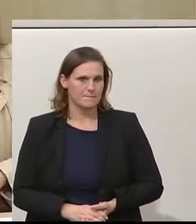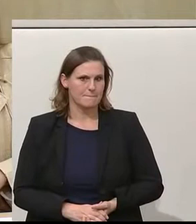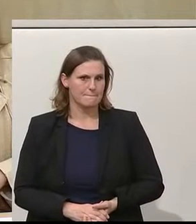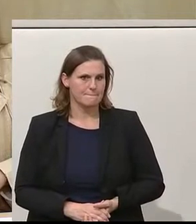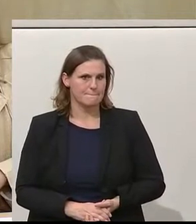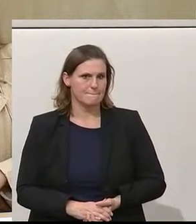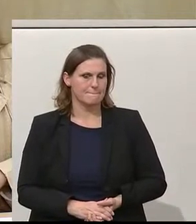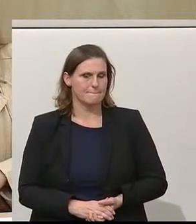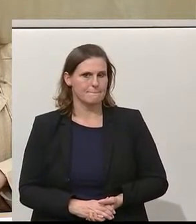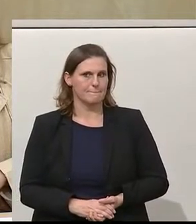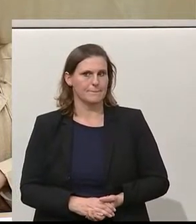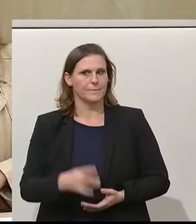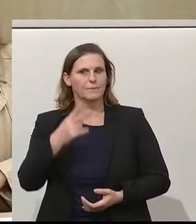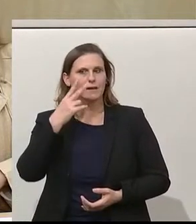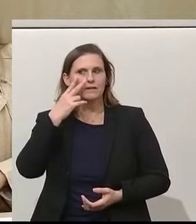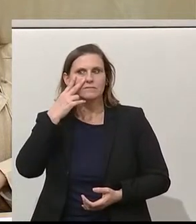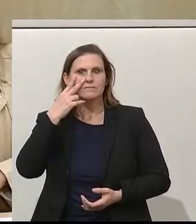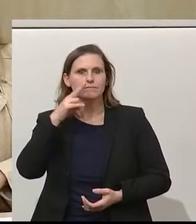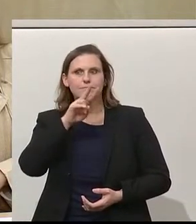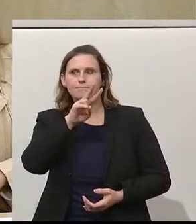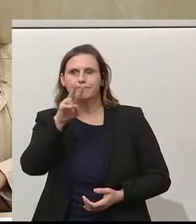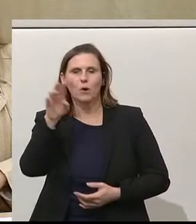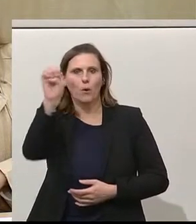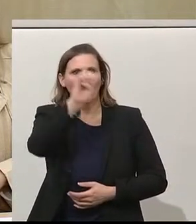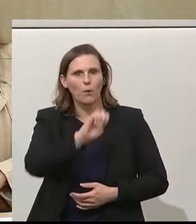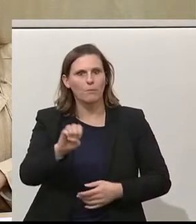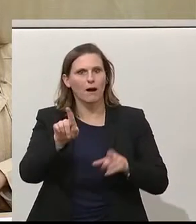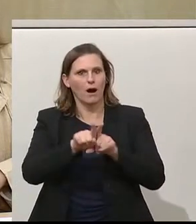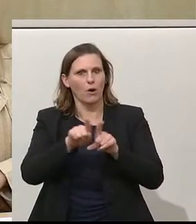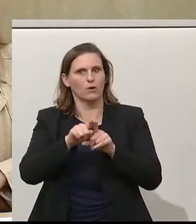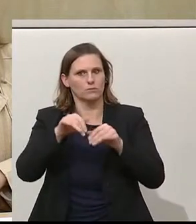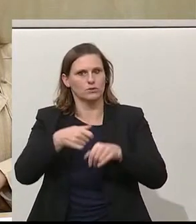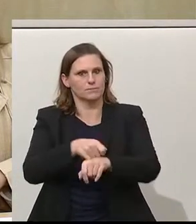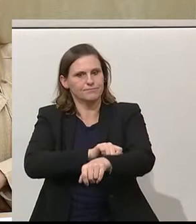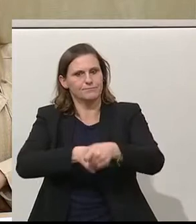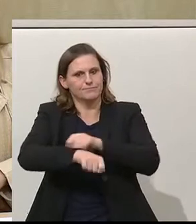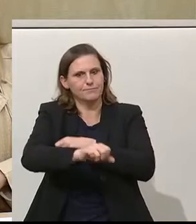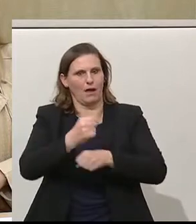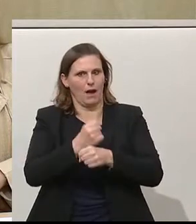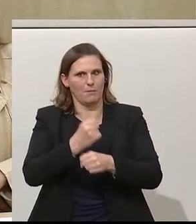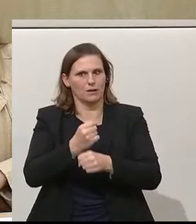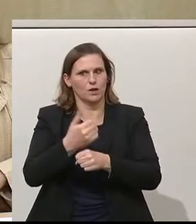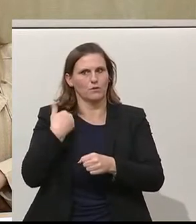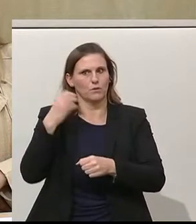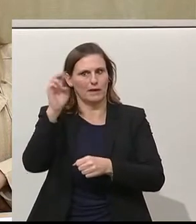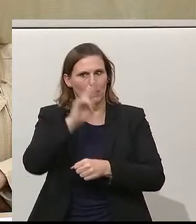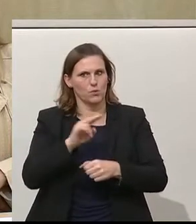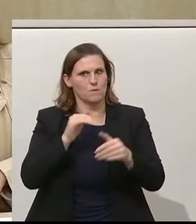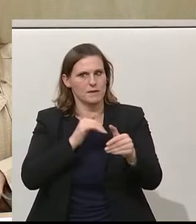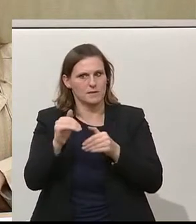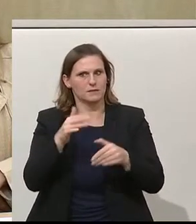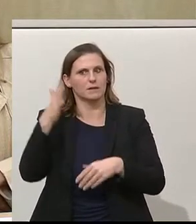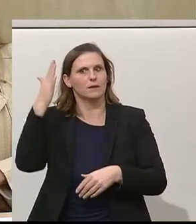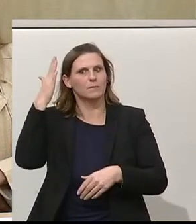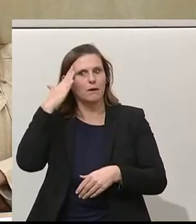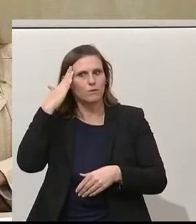Ein Blick auf die europäische Ebene zeigt, dass wir auch hier intensiv an die Arbeit gehen müssen. Als ehemaliger EU-Minister ist mir auch